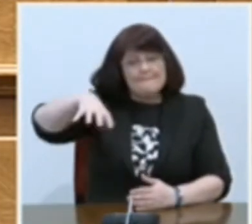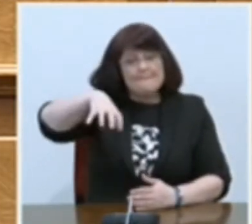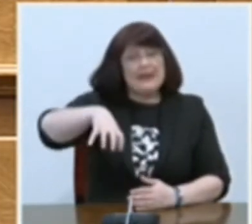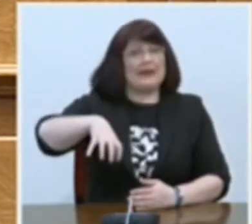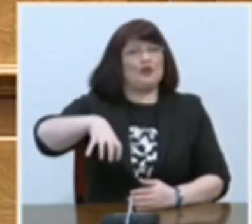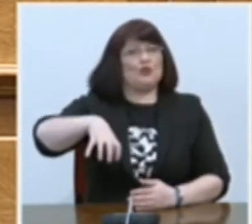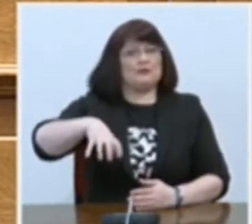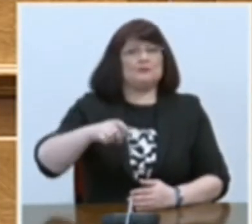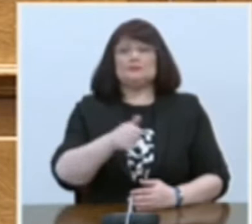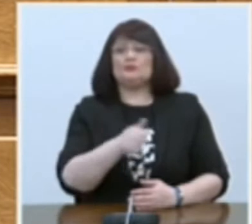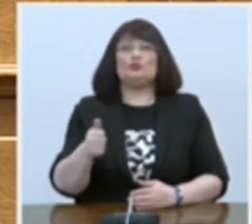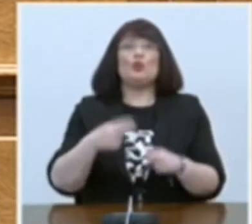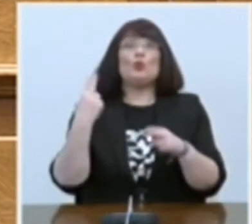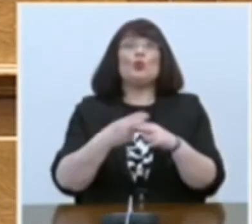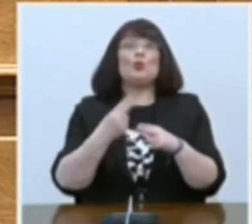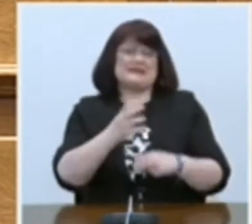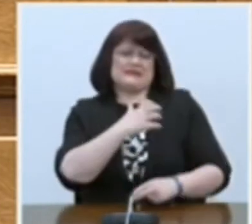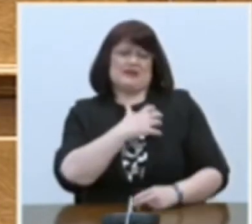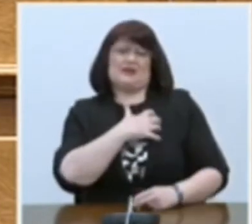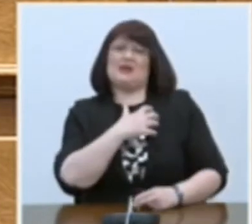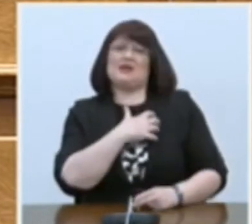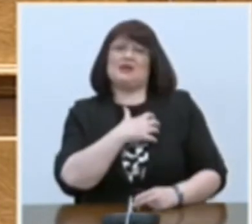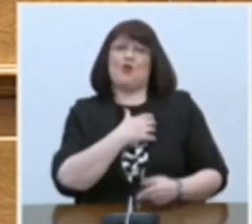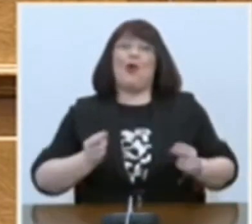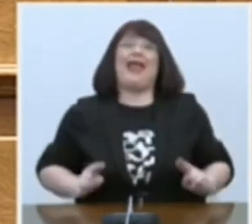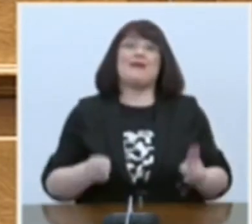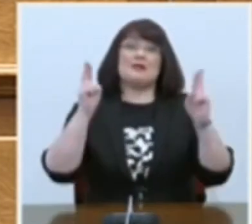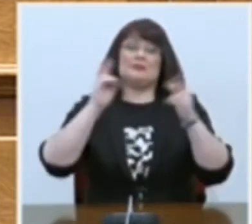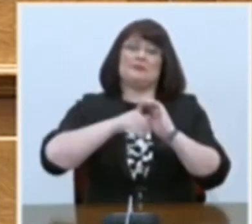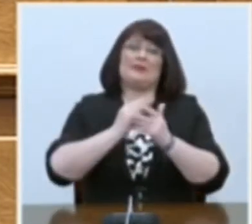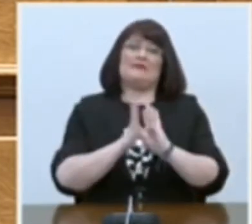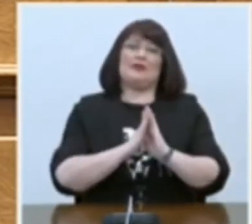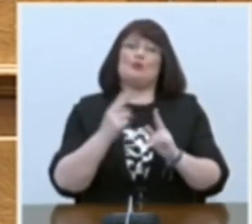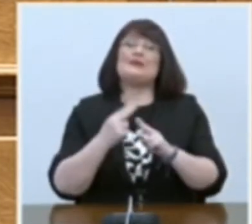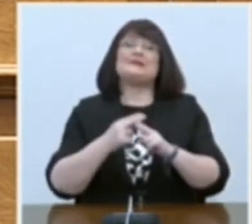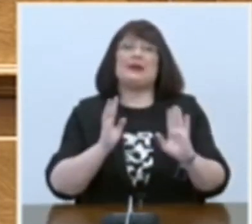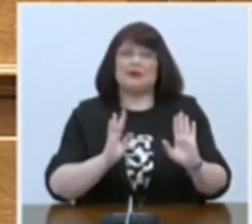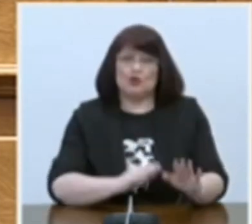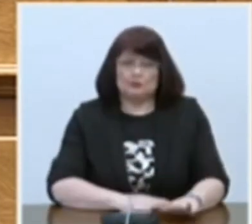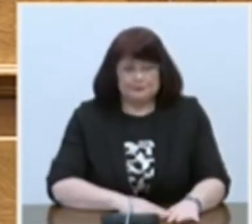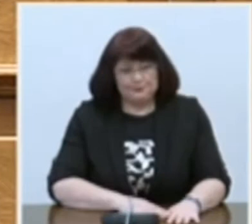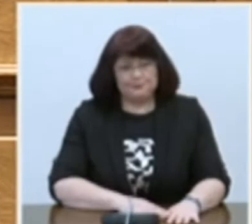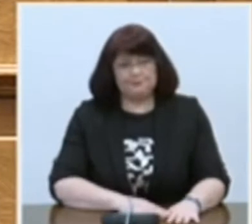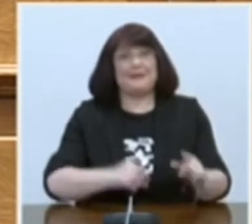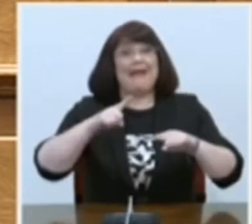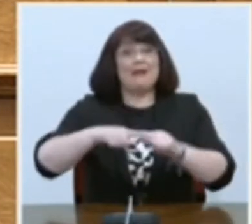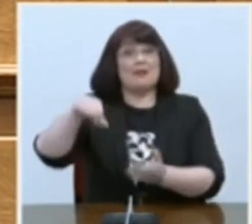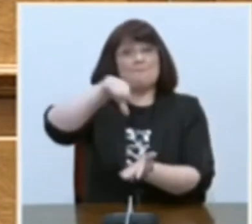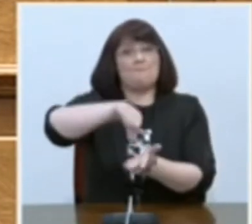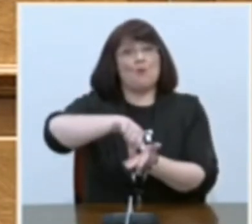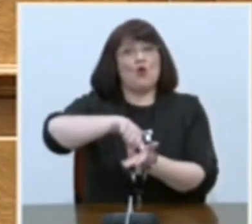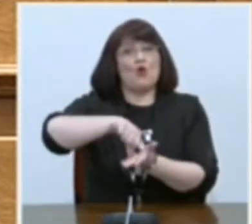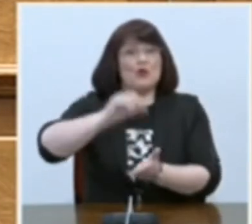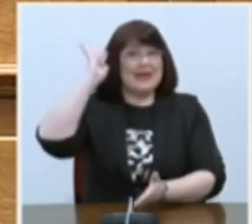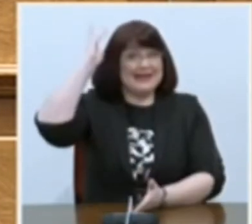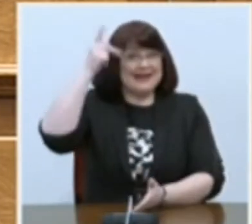στρατηγικού, αλλά και ενεργειακού ενδιαφέροντος. Είναι μία ελληνική πόλη υπερπολύτιμη